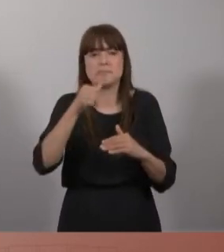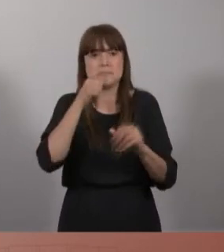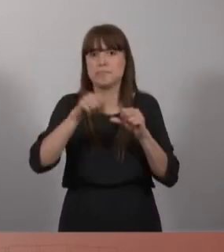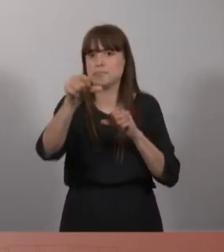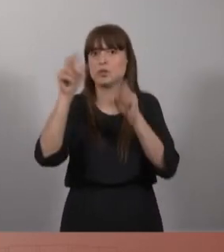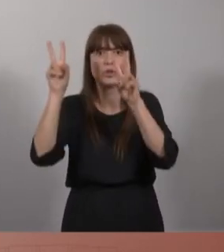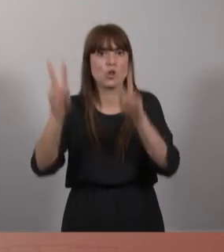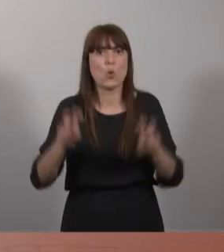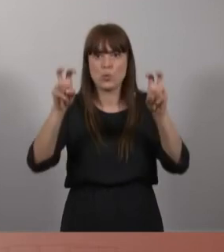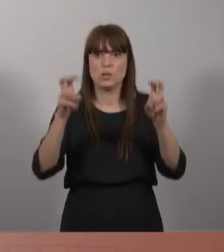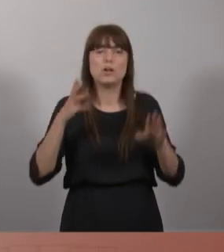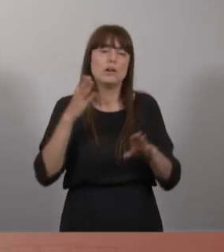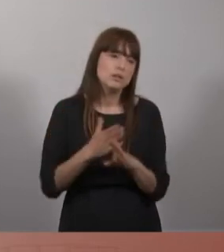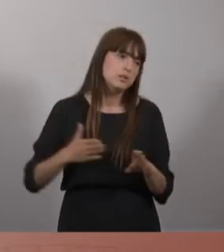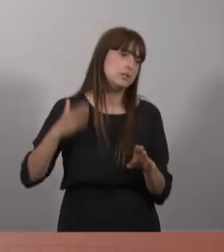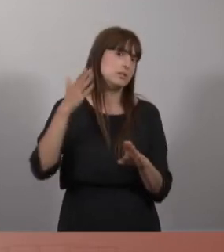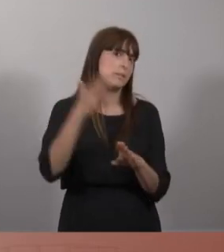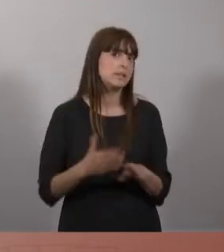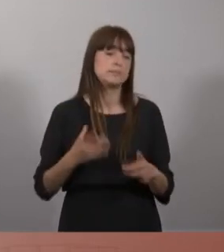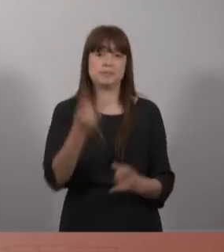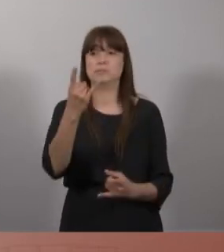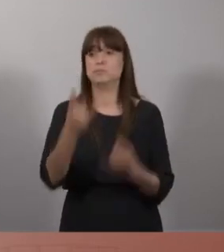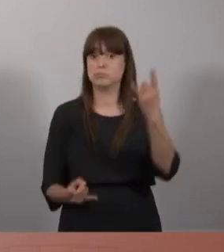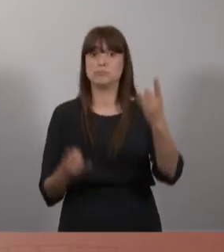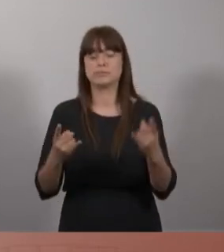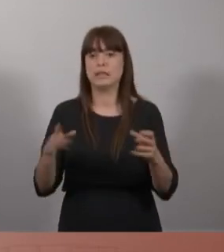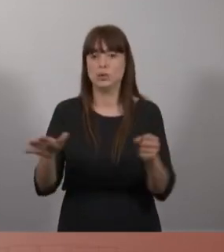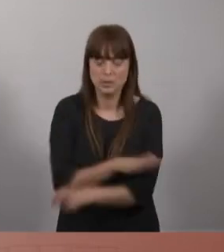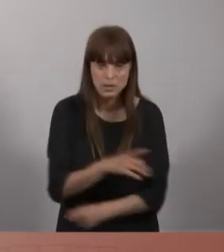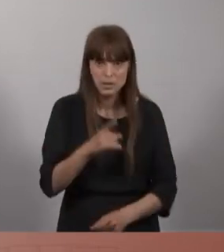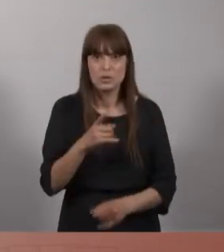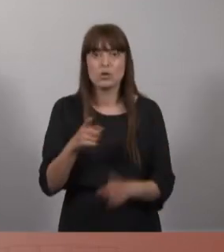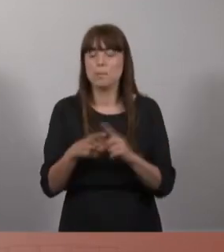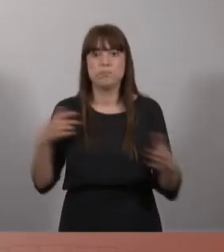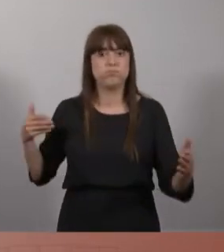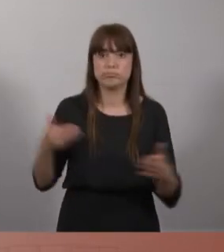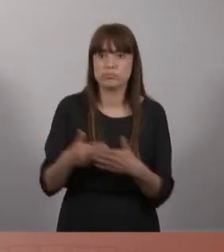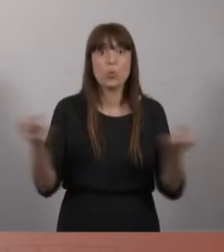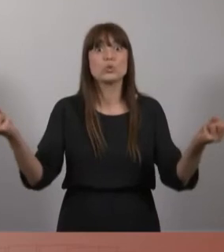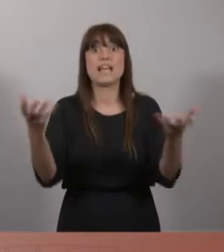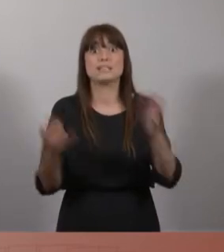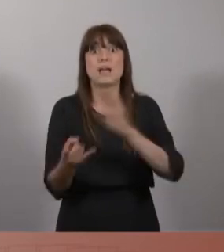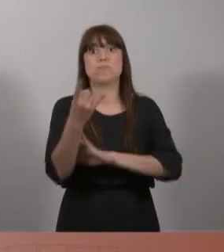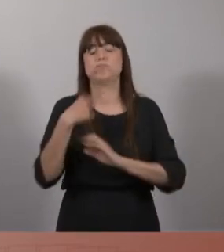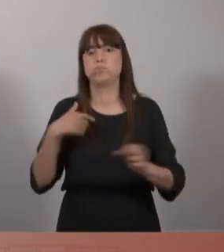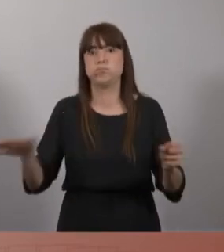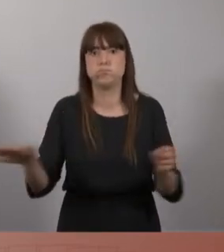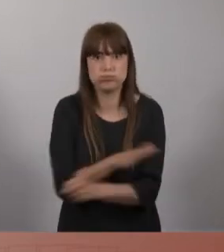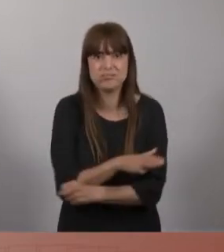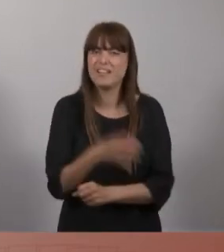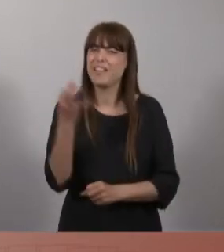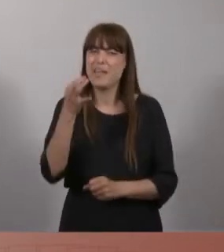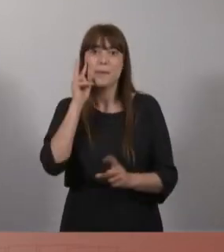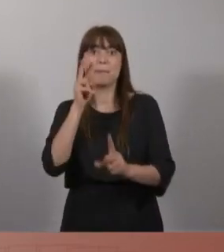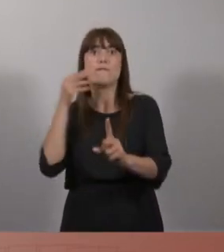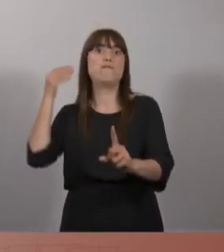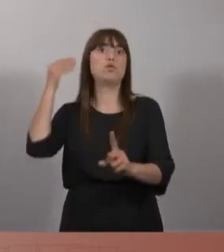partir de sempre anar donant resposta immediata des de l'extraordinària i urgent necessitat i no des de la perspectiva de futur.